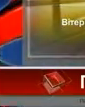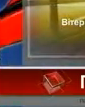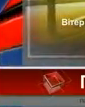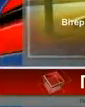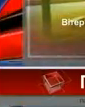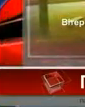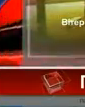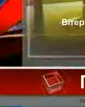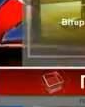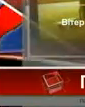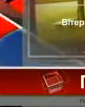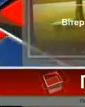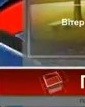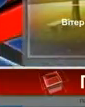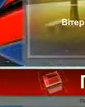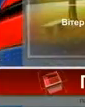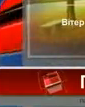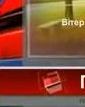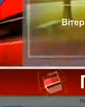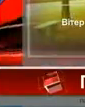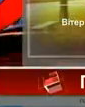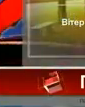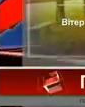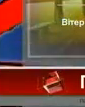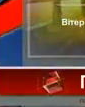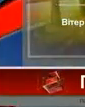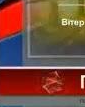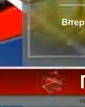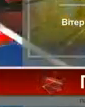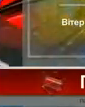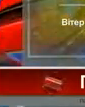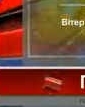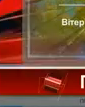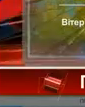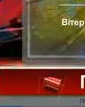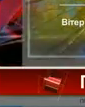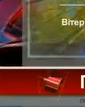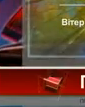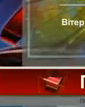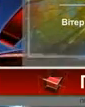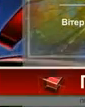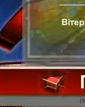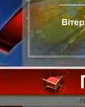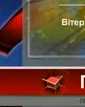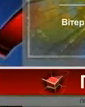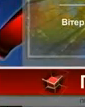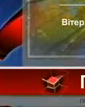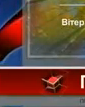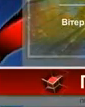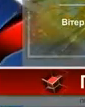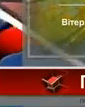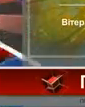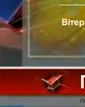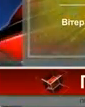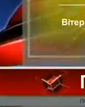Вночі та вранці місцями туман. Вітер південно-західний – 5-10 метрів за секунду. Температура повітря по області вночі – мінус 2,